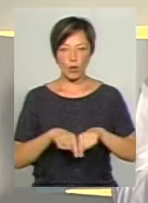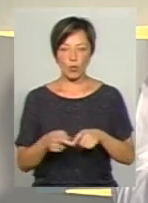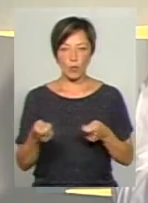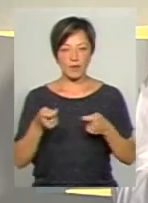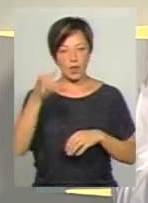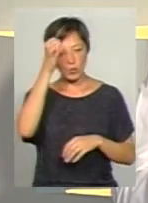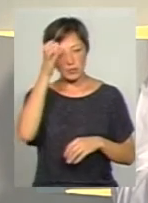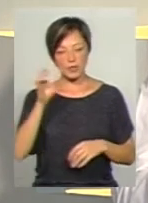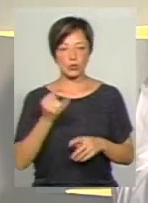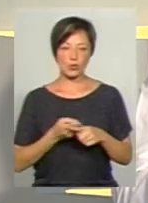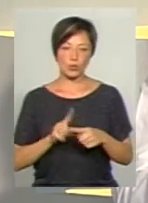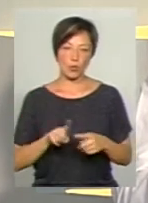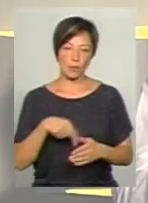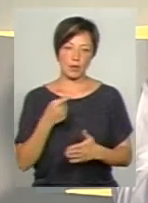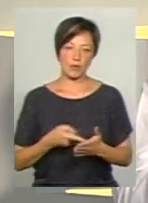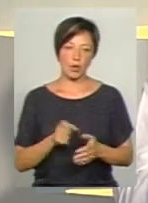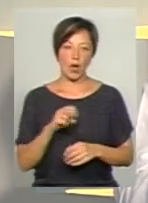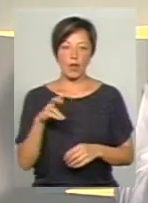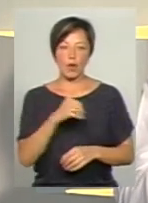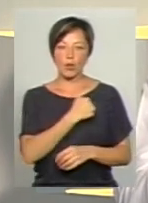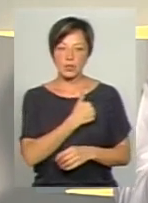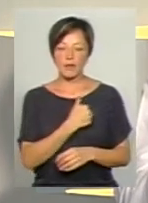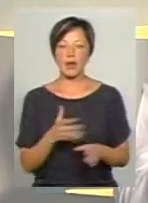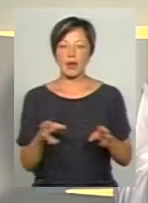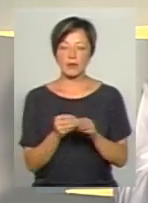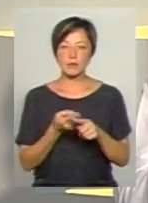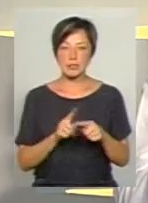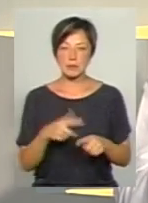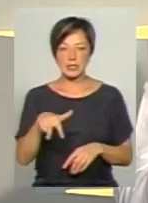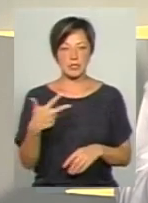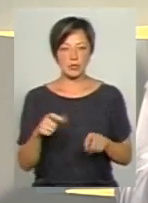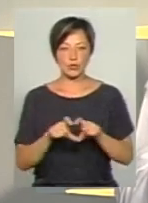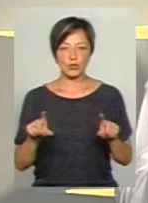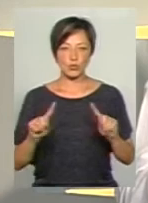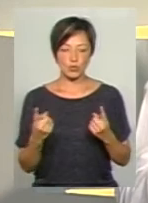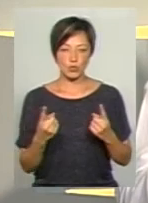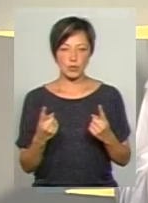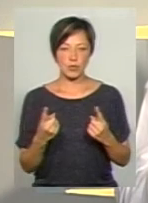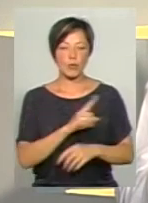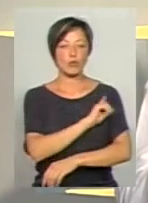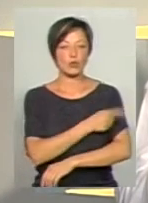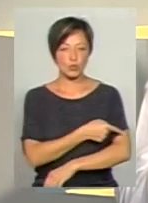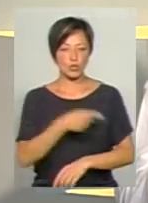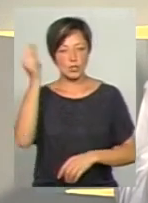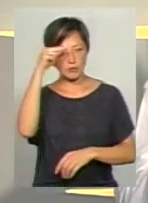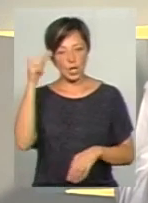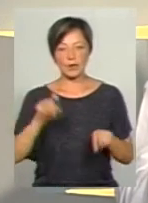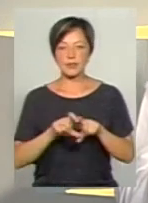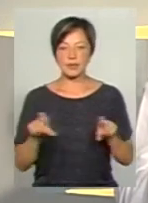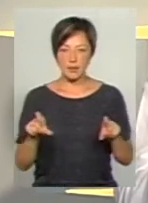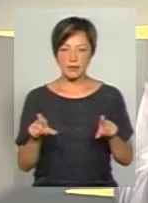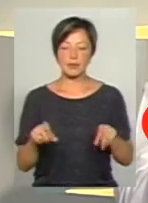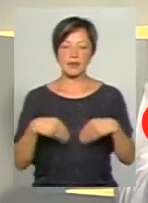освітою з цього приводу. Але хотів би сказати, що разом з тим, 33-я школа – це дуже, скажімо, потужний навчальний заклад,